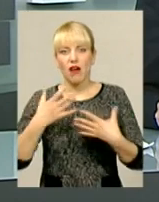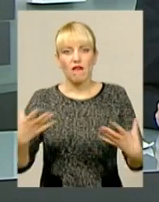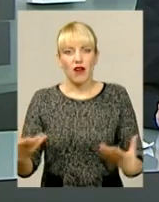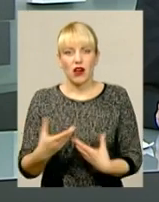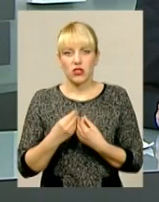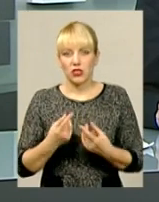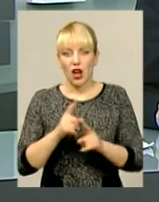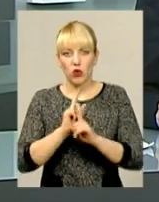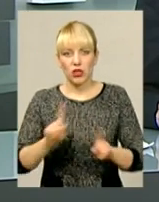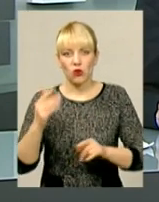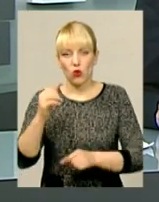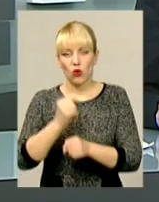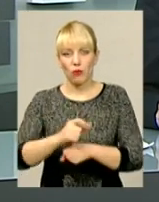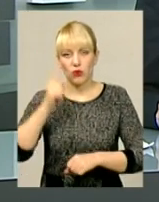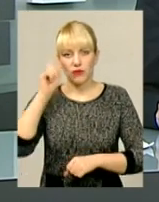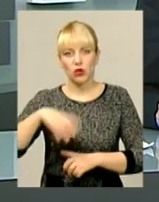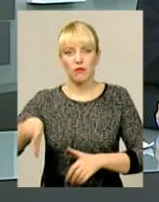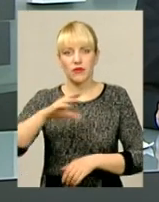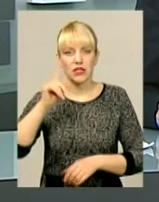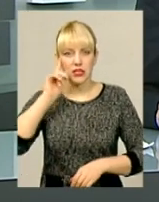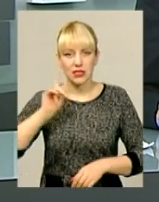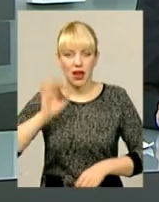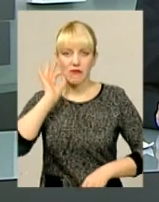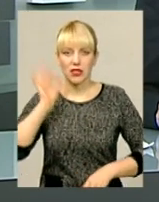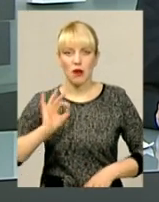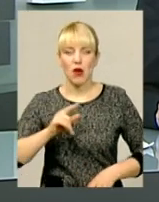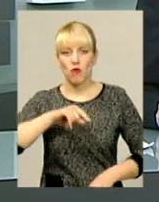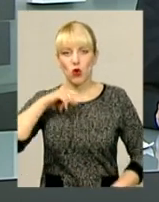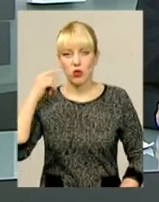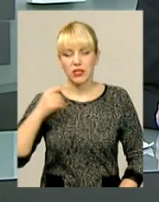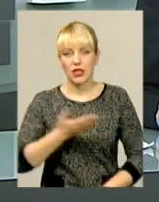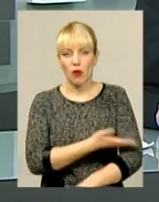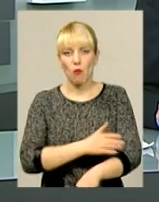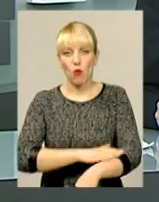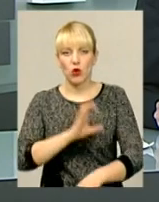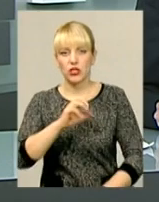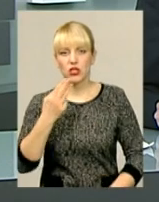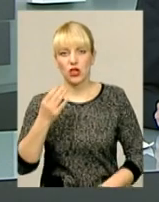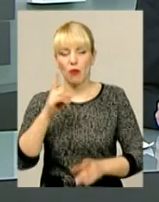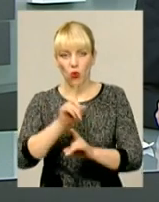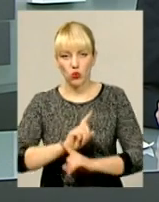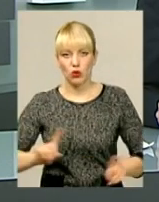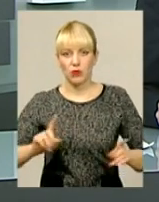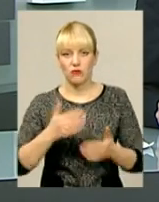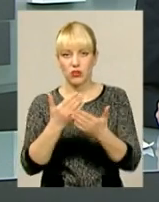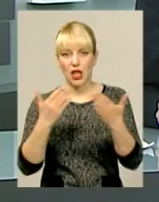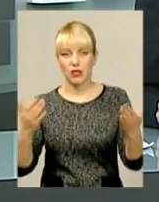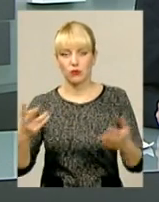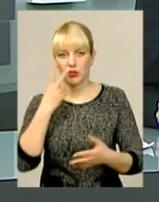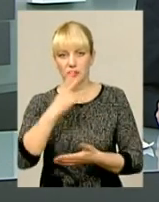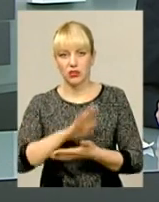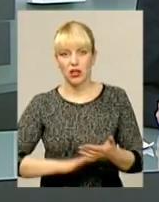Його роботи відомі не лише в Україні, а й в Ізраїлі, Німеччині, Росії, Польщі та США. Про особливості експозиції наш